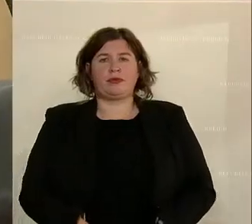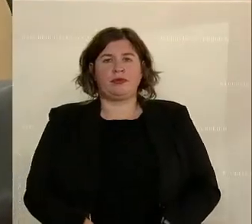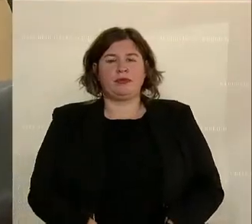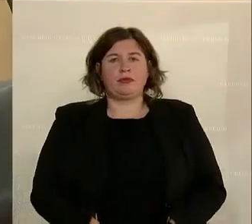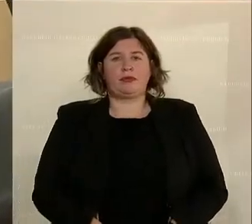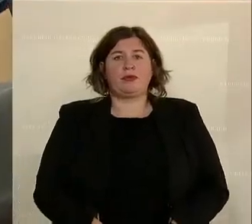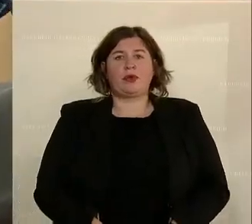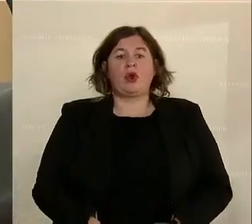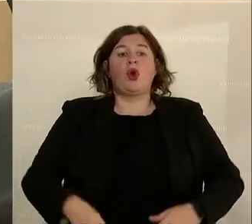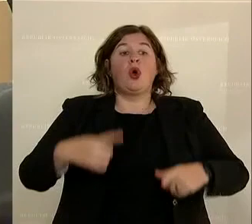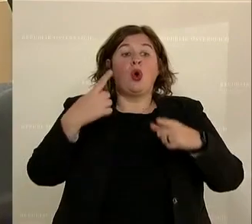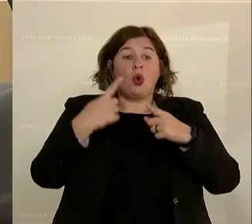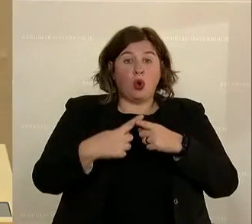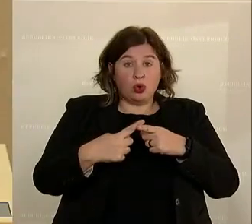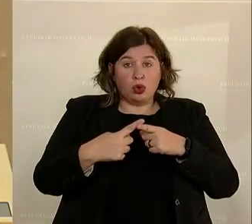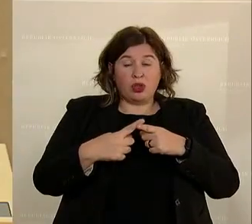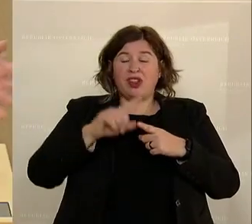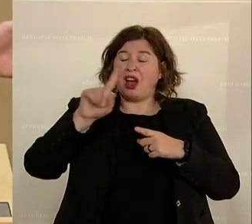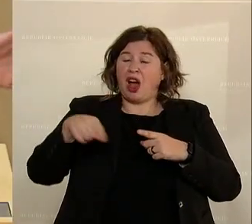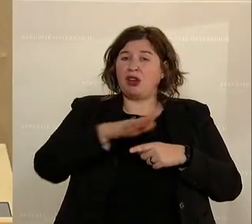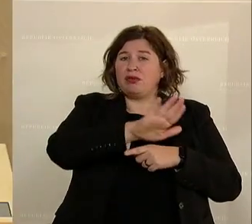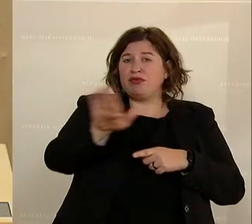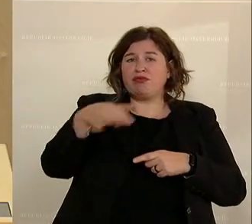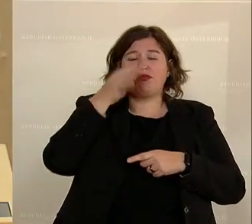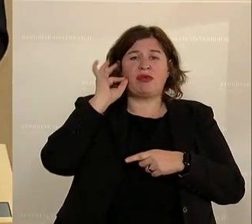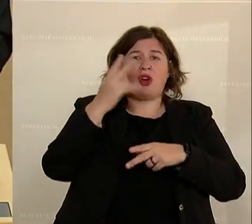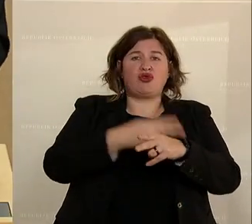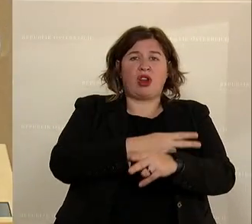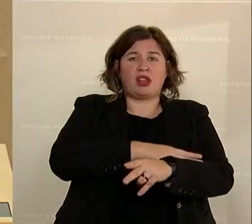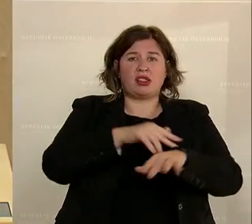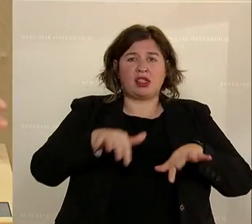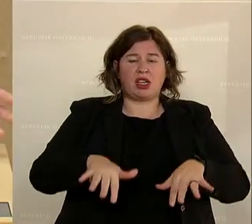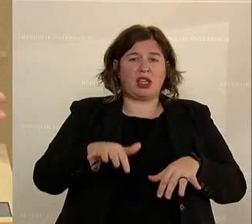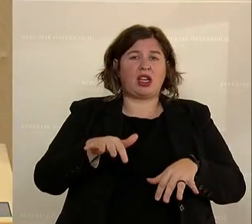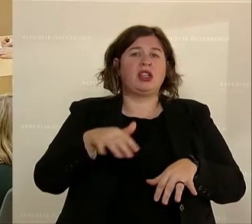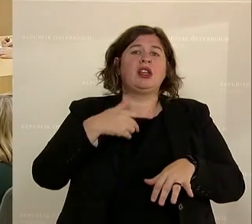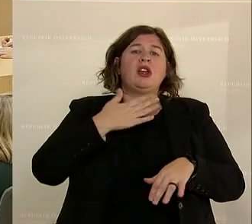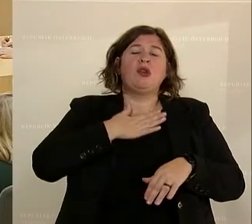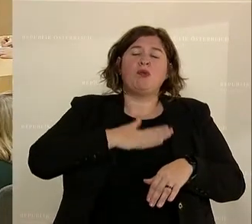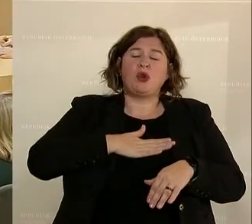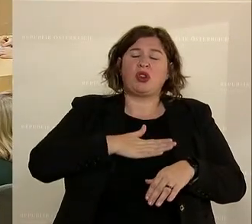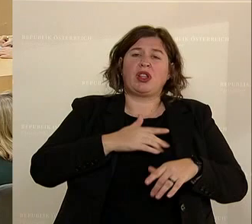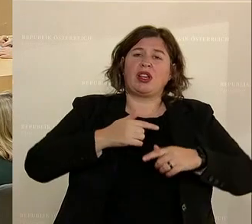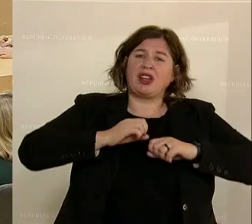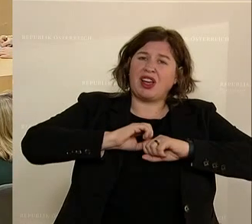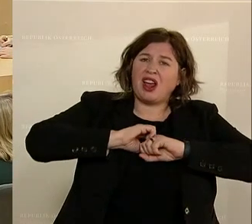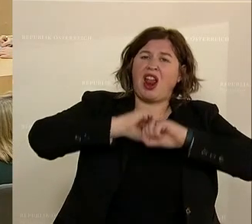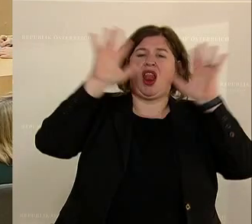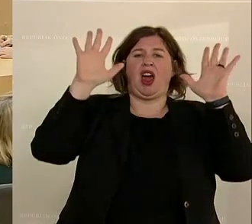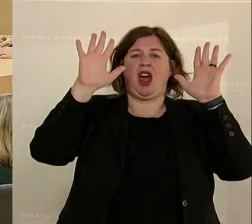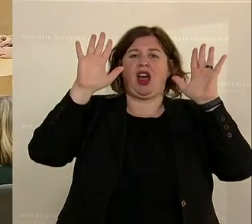Und hier würde ich mir auch von Ihnen, Frau Staatssekretärin, eine noch klarere und eindeutigere